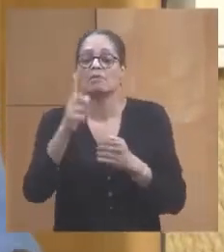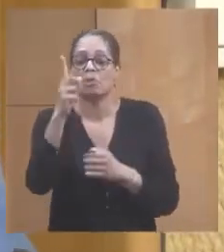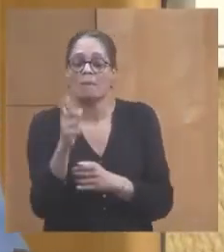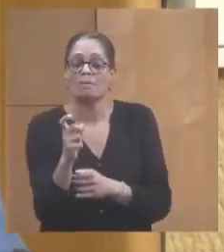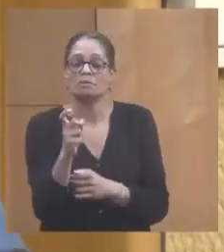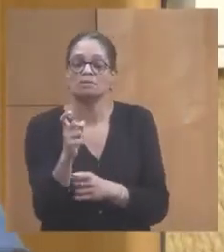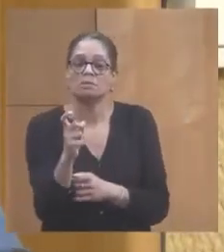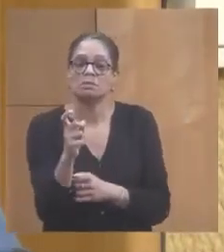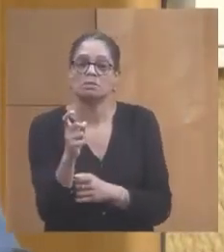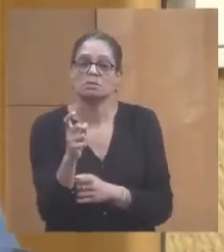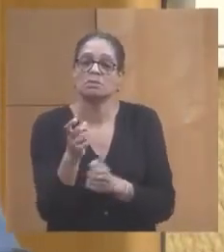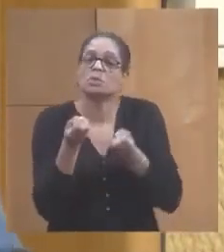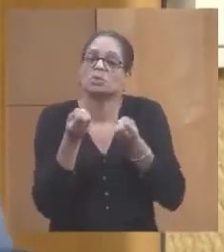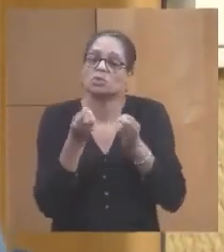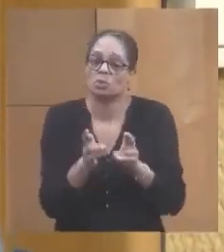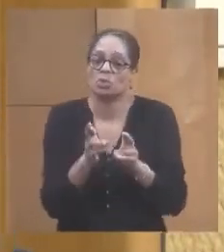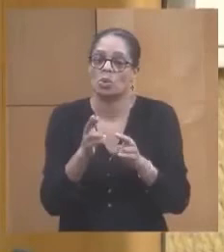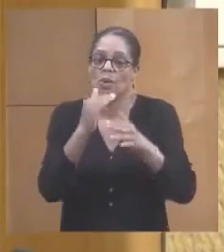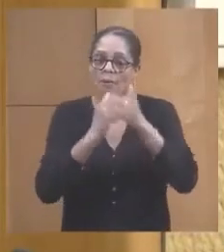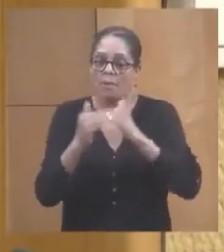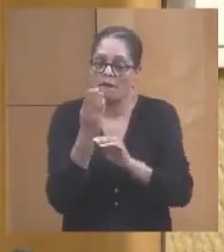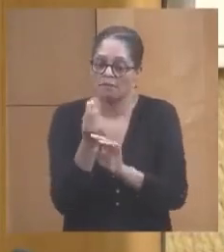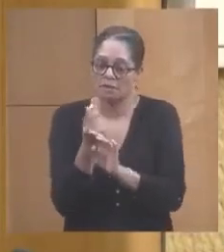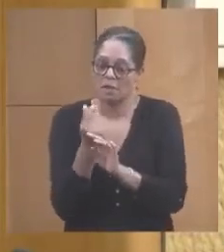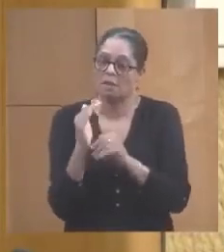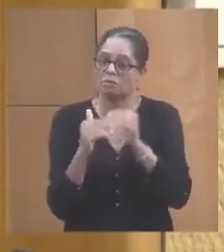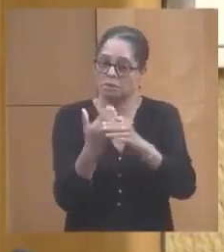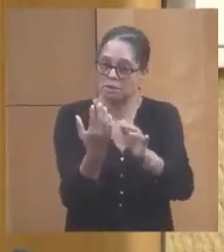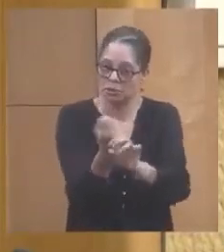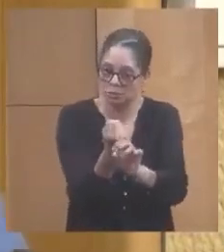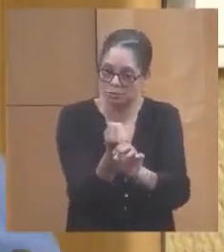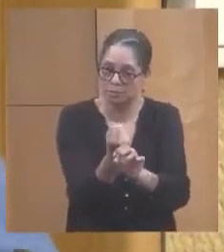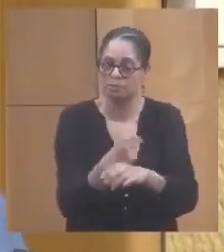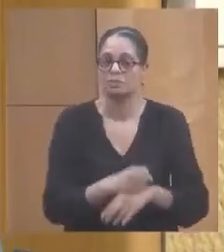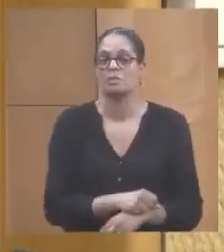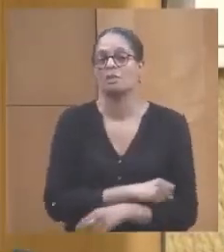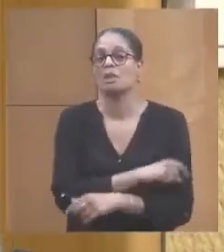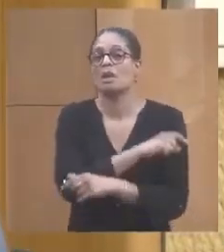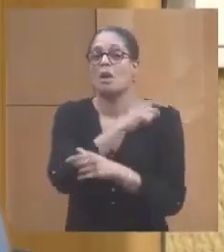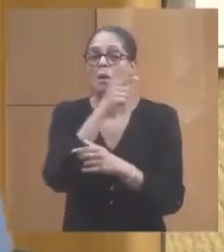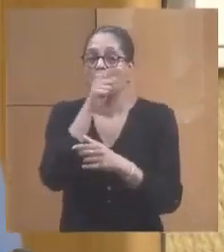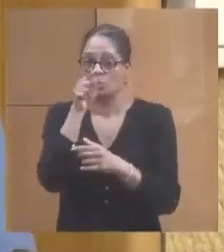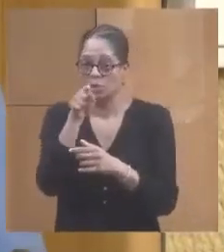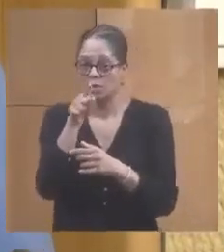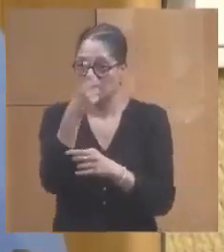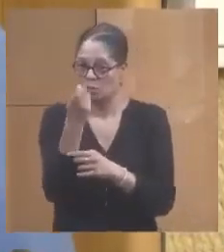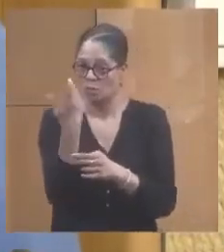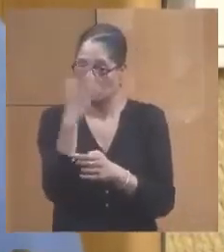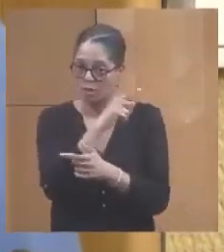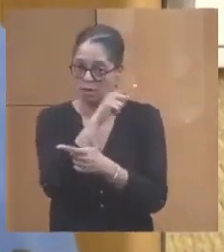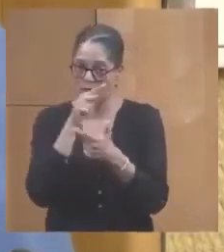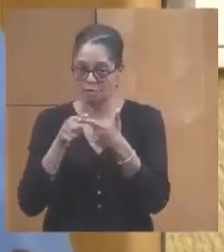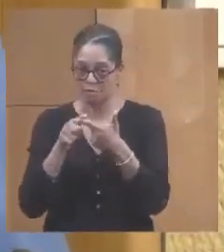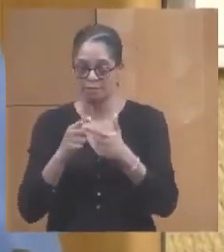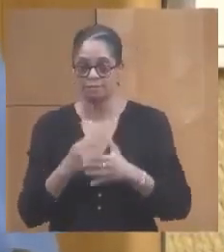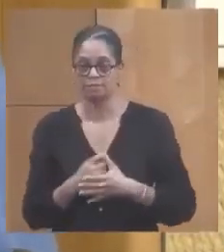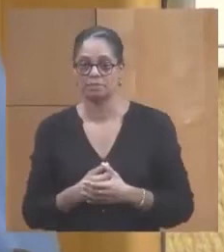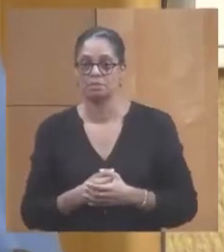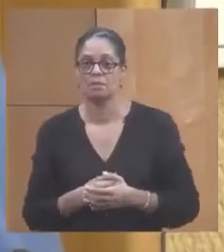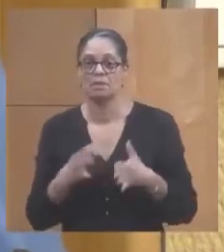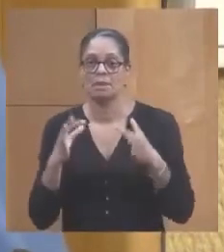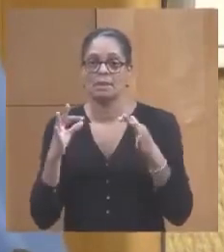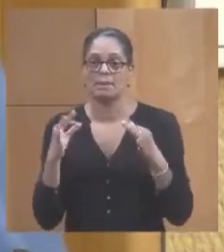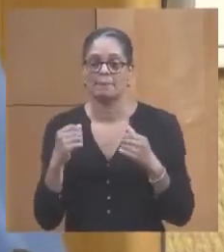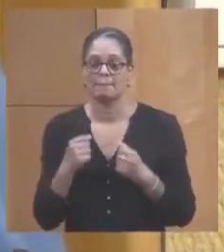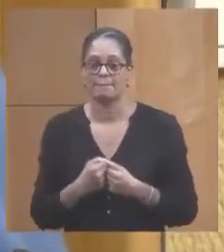sûrs que le plan de financement aurait été déjà approuvé maintenant il a abordé une autre question la